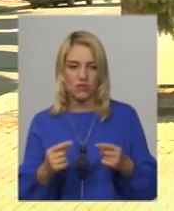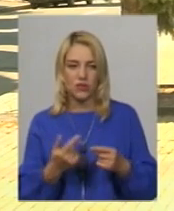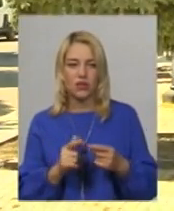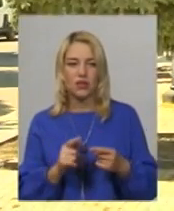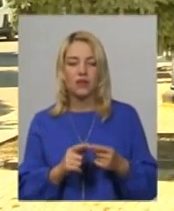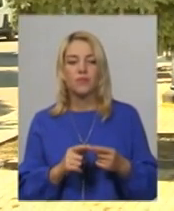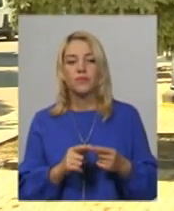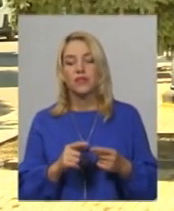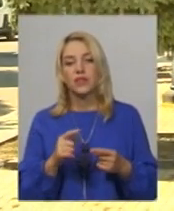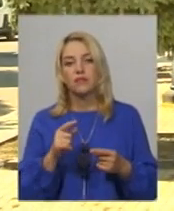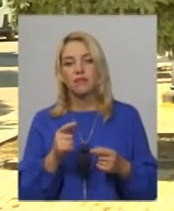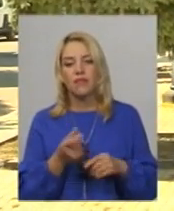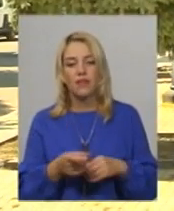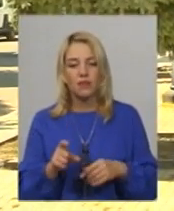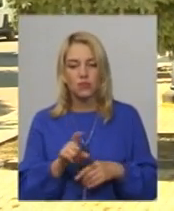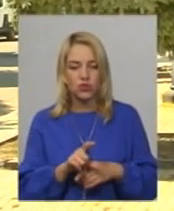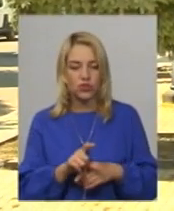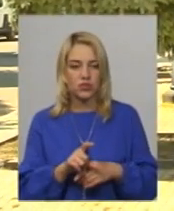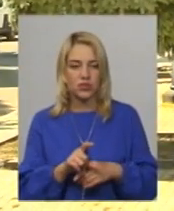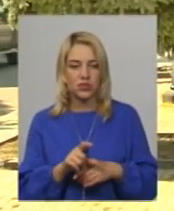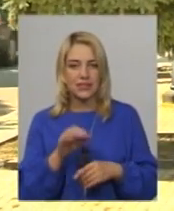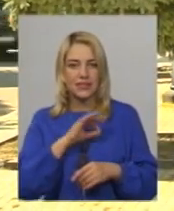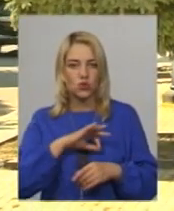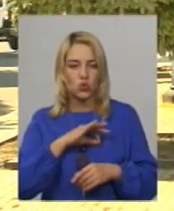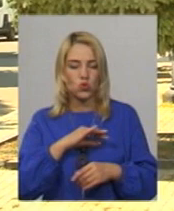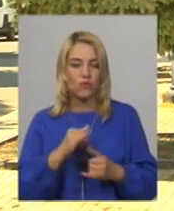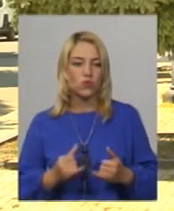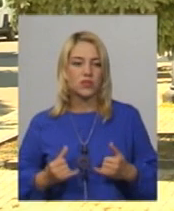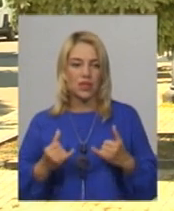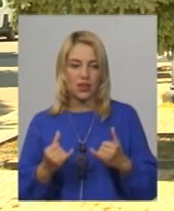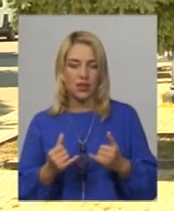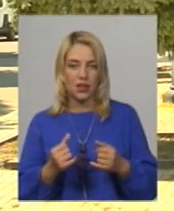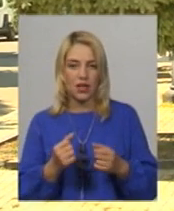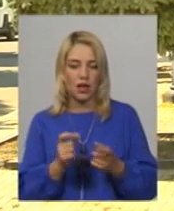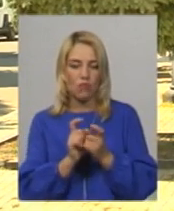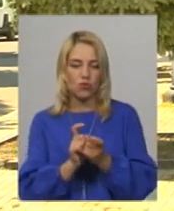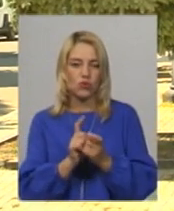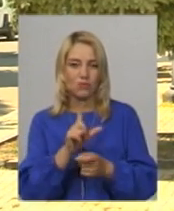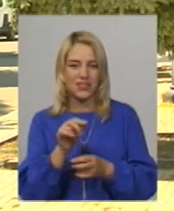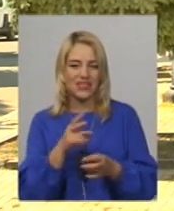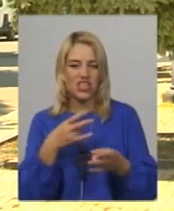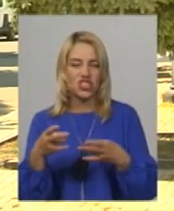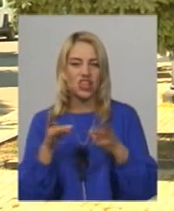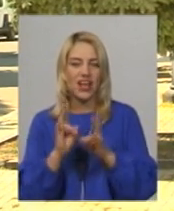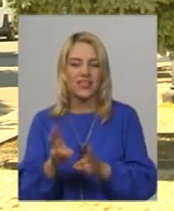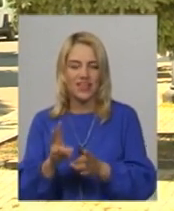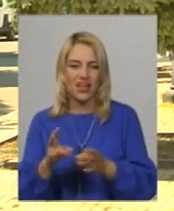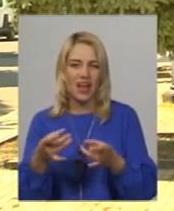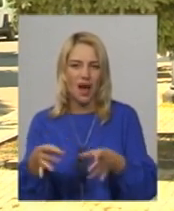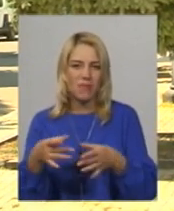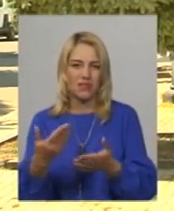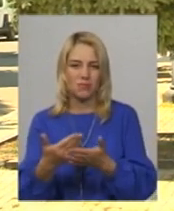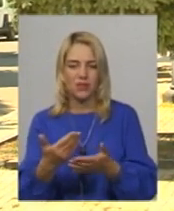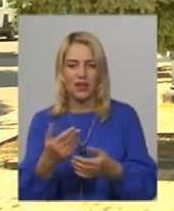середовища. Найбільше це застосовується для боротьби з шкідниками, для боротьби з різними